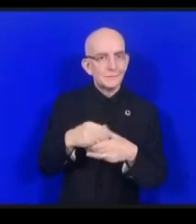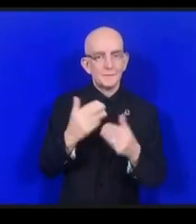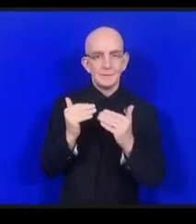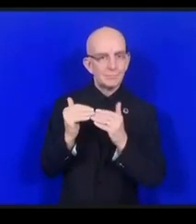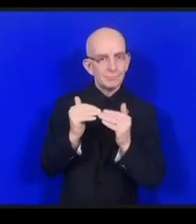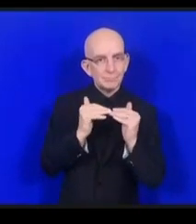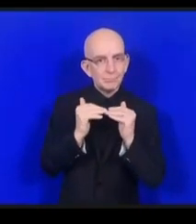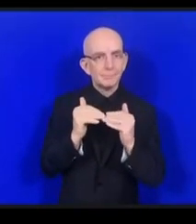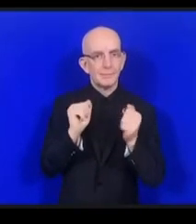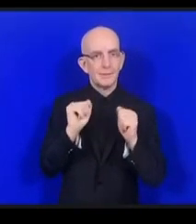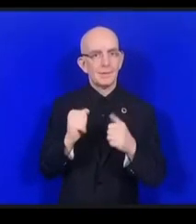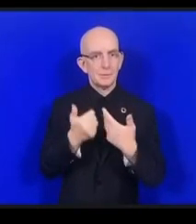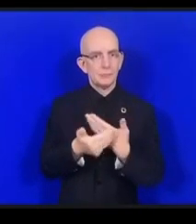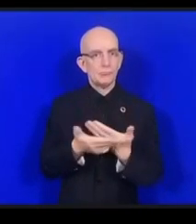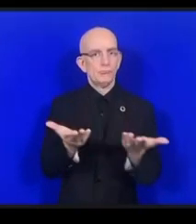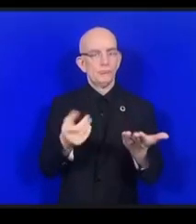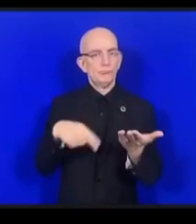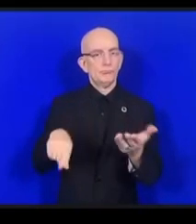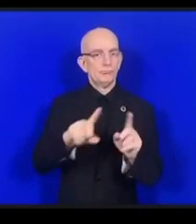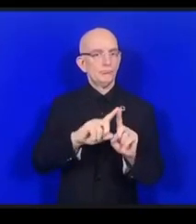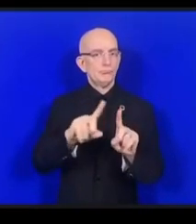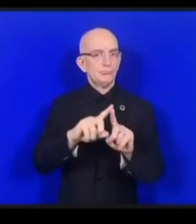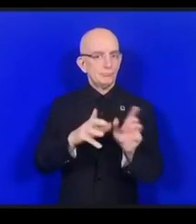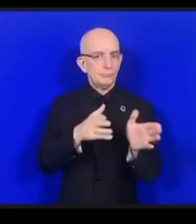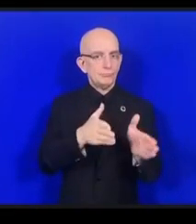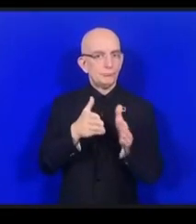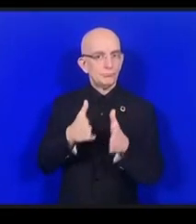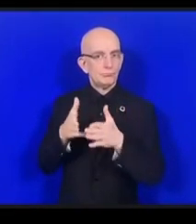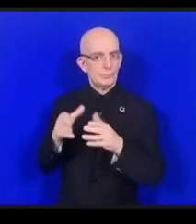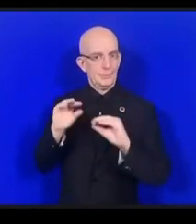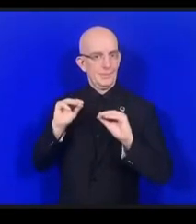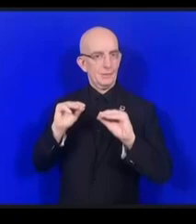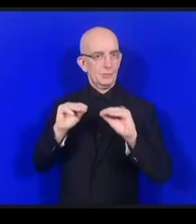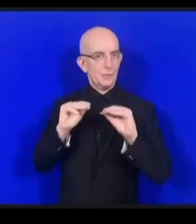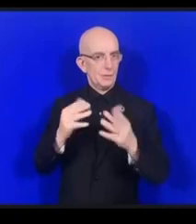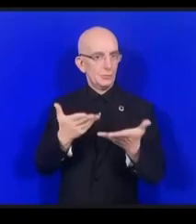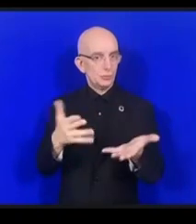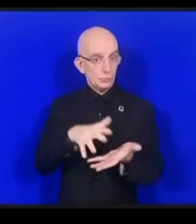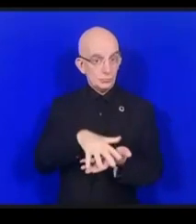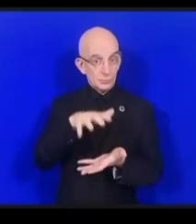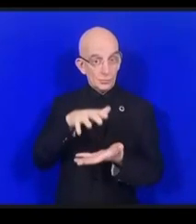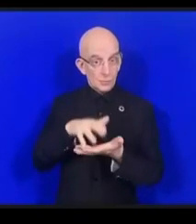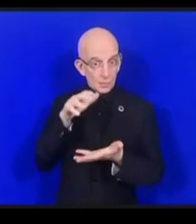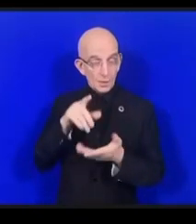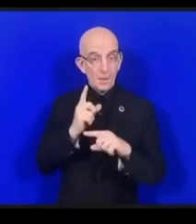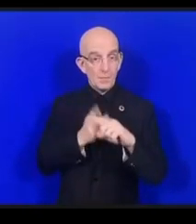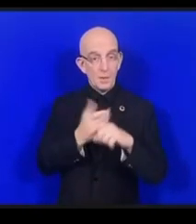Les différentes ressources, notamment pour les personnes à mobilité réduite.